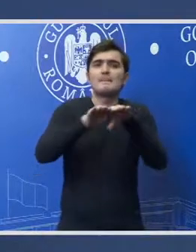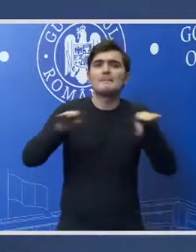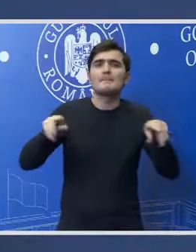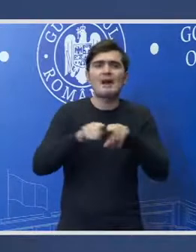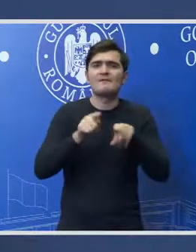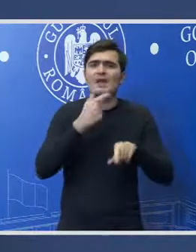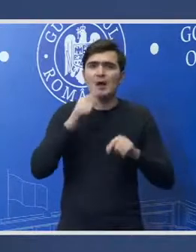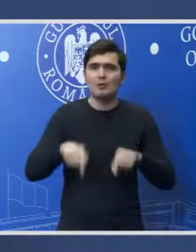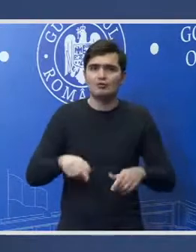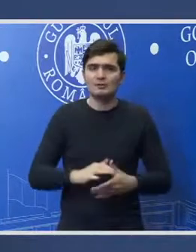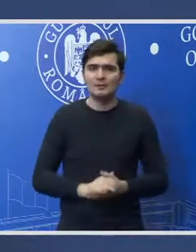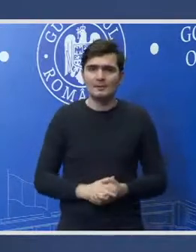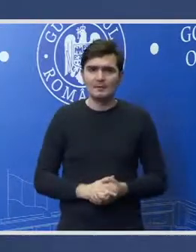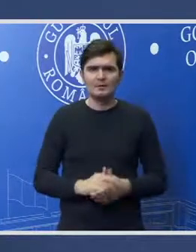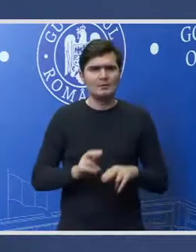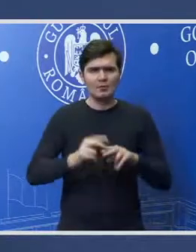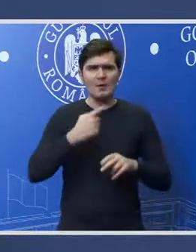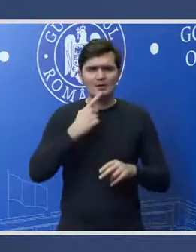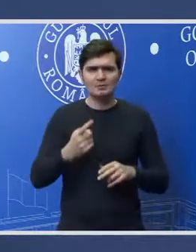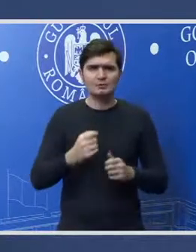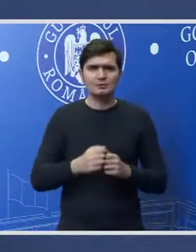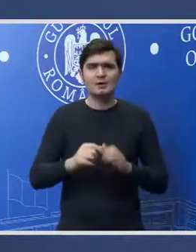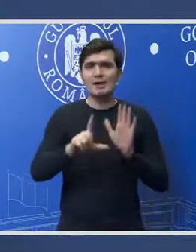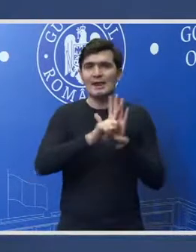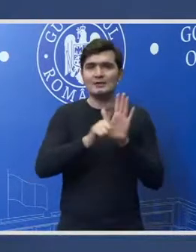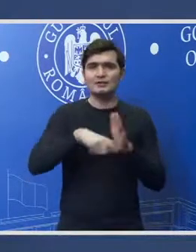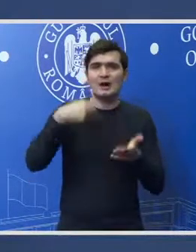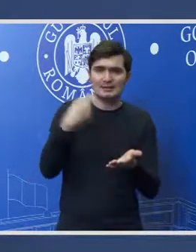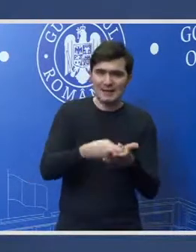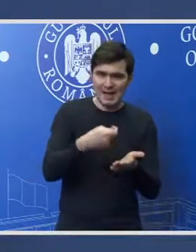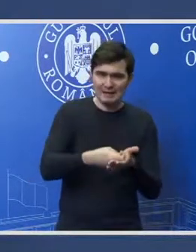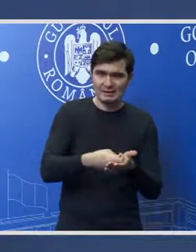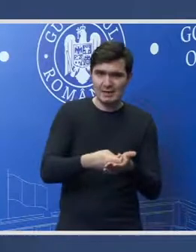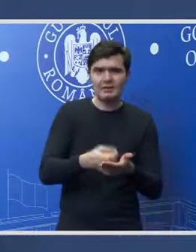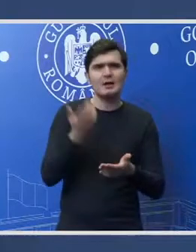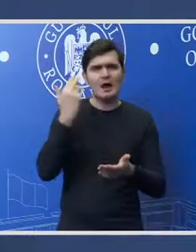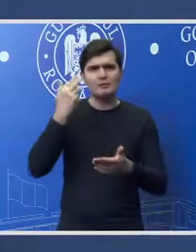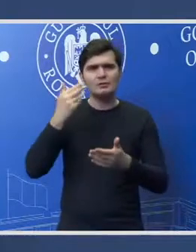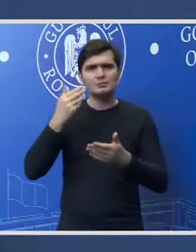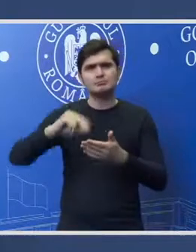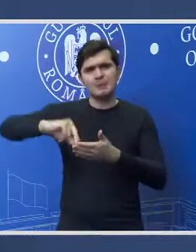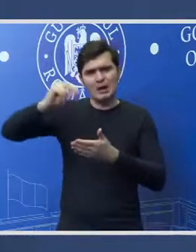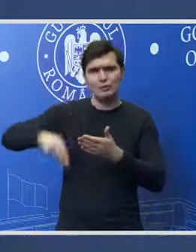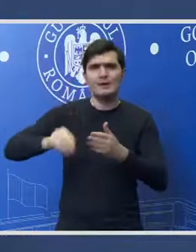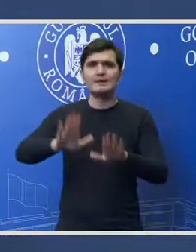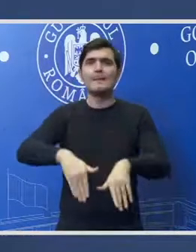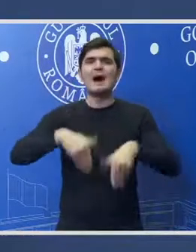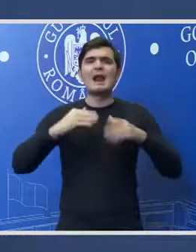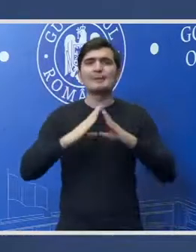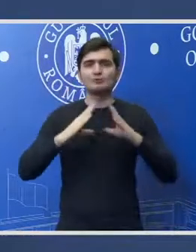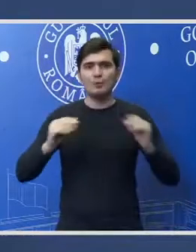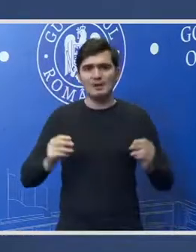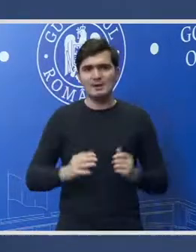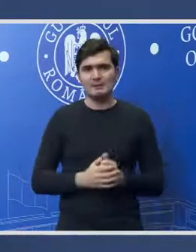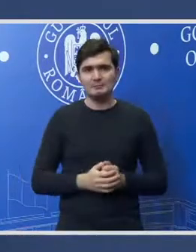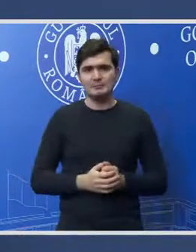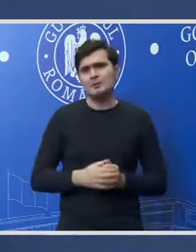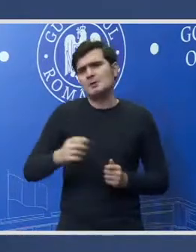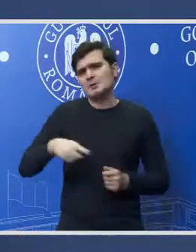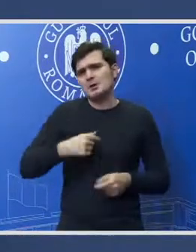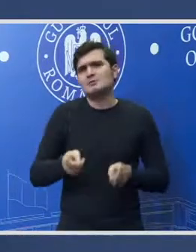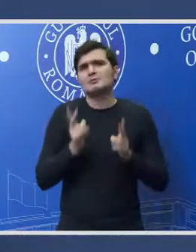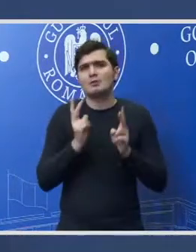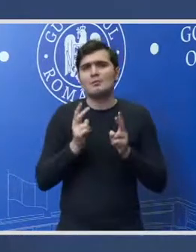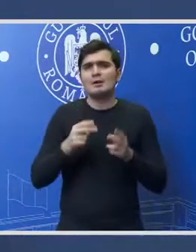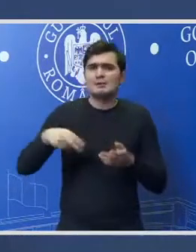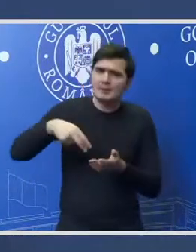Este, așa cum am spus, sporle sau legea salizării a fost adoptată în Parlamentul României. Este normal să